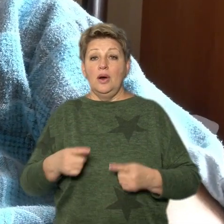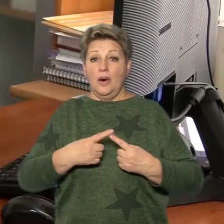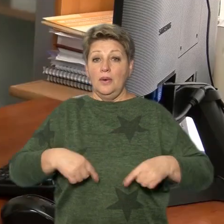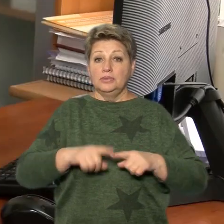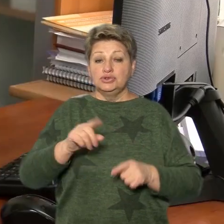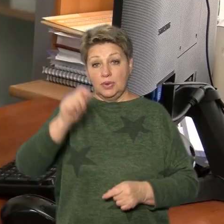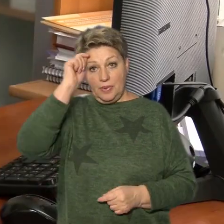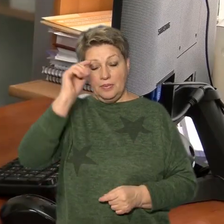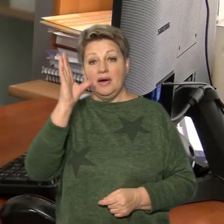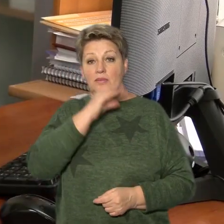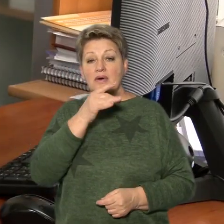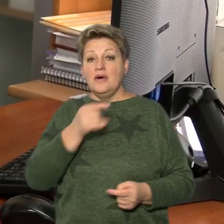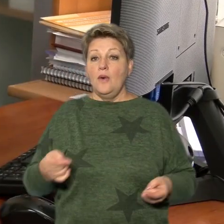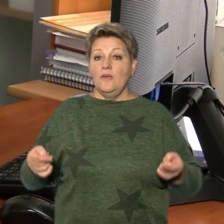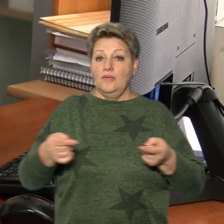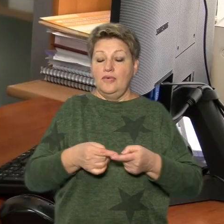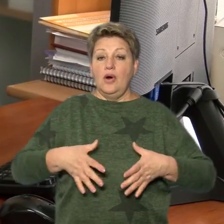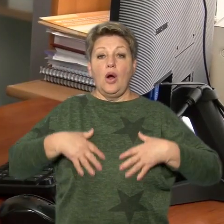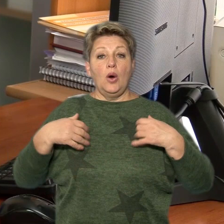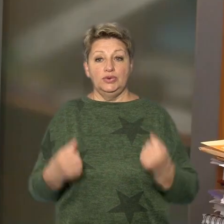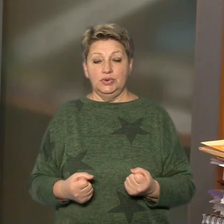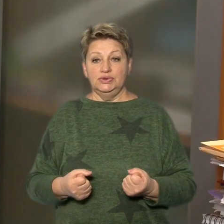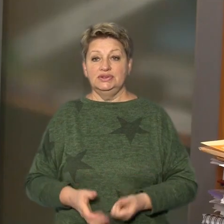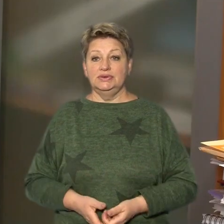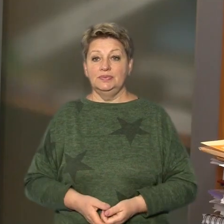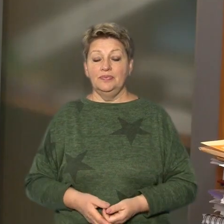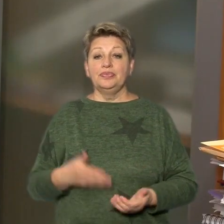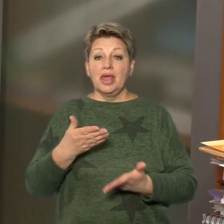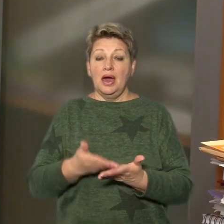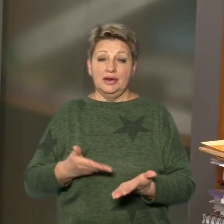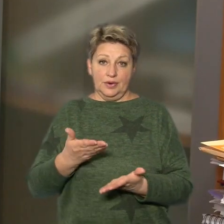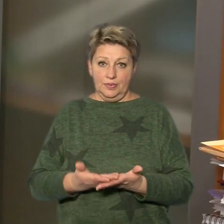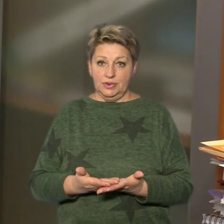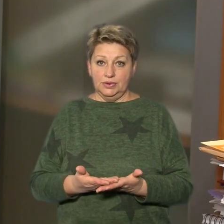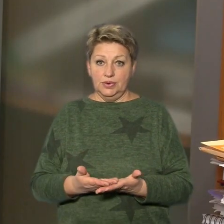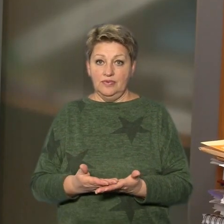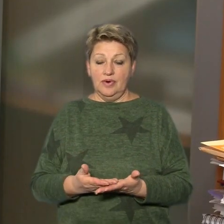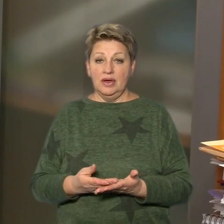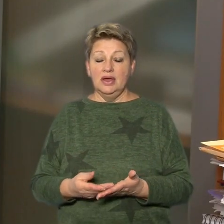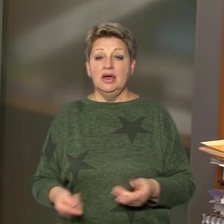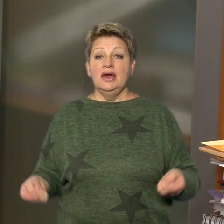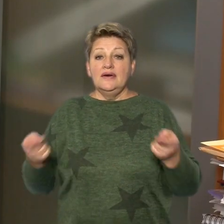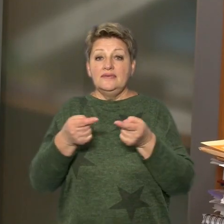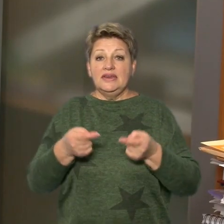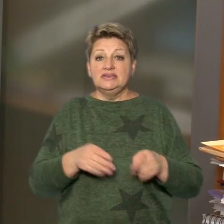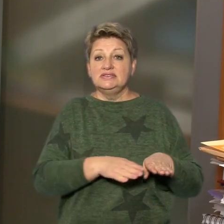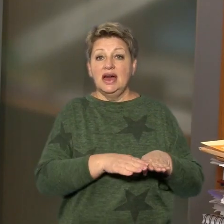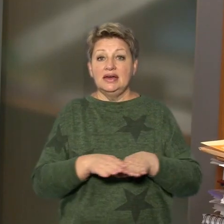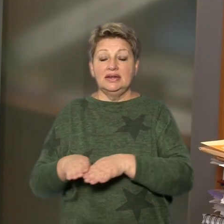вчасно одужати, каже лікар Олександр Глученко. Рекомендовано визначати рівень